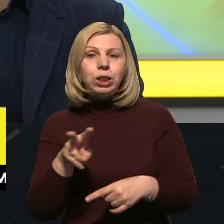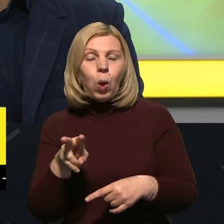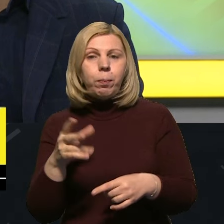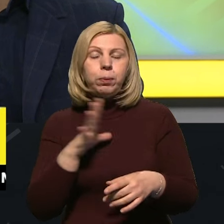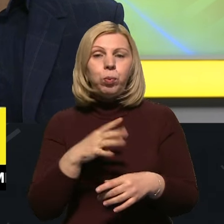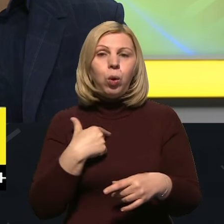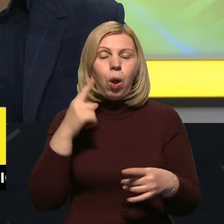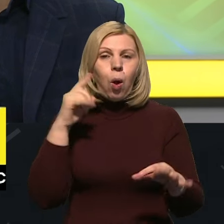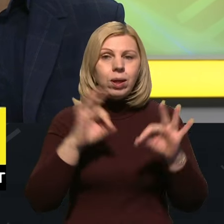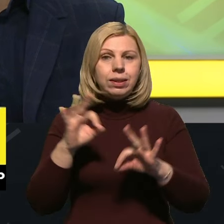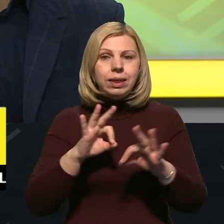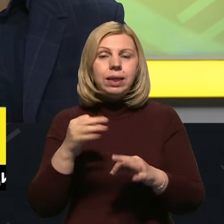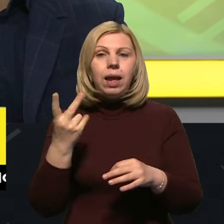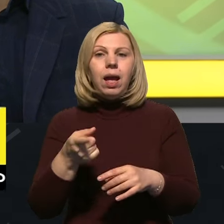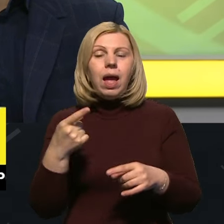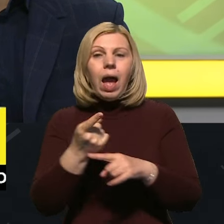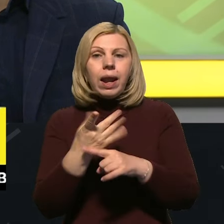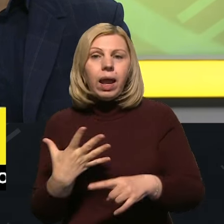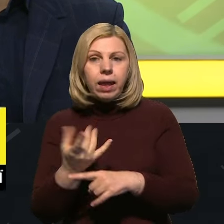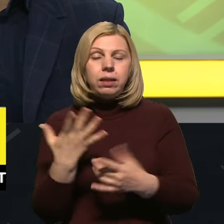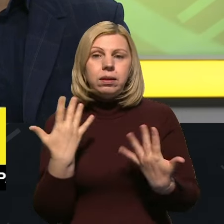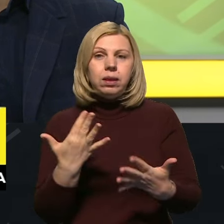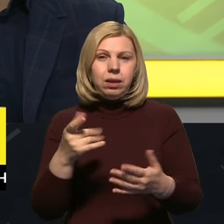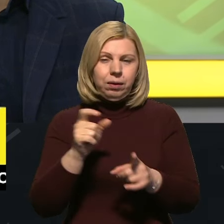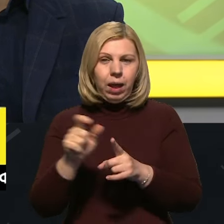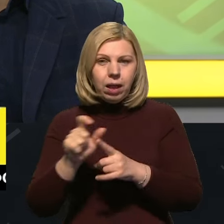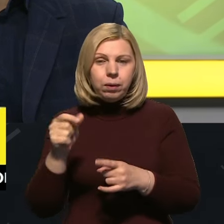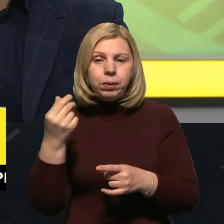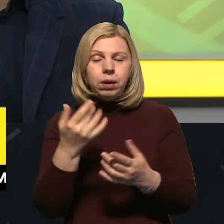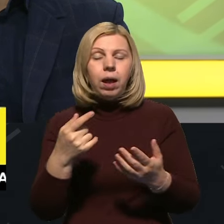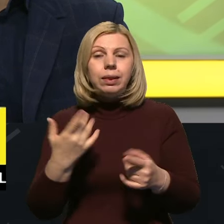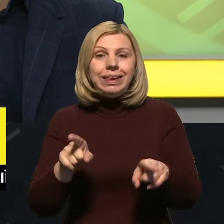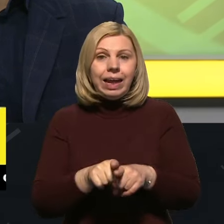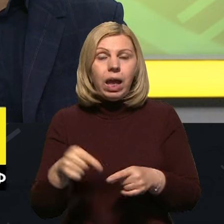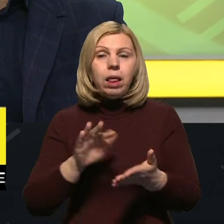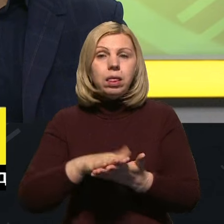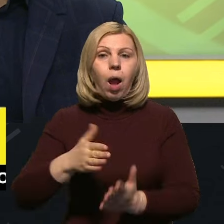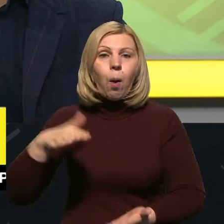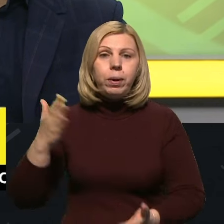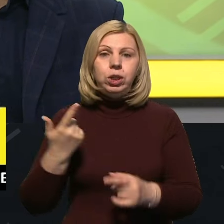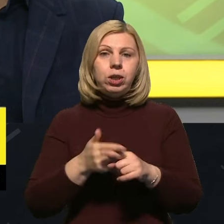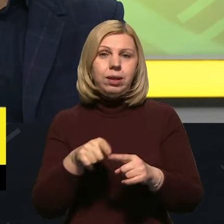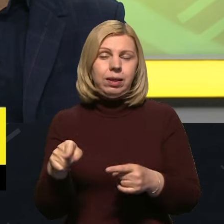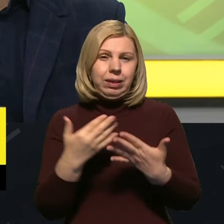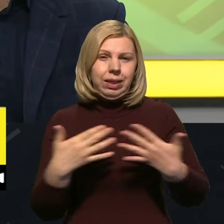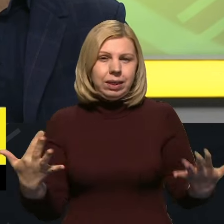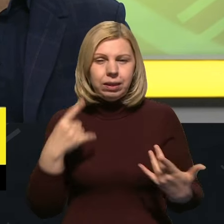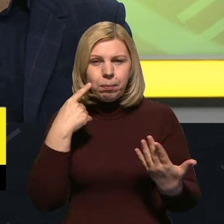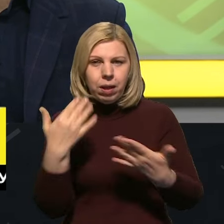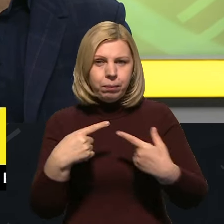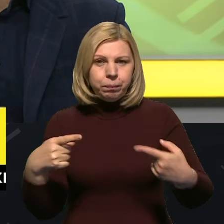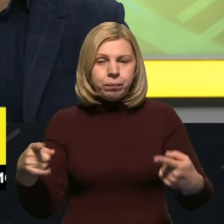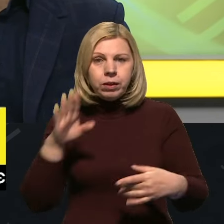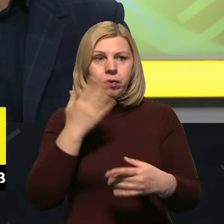оцінки відносно виробництва цих ракет, саме конкретно калібрів. То зараз, наприклад, таке накопичення, ну, мова йде, там, за різними оцінками. Ми,